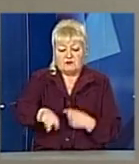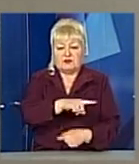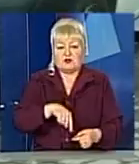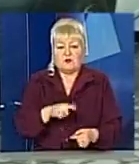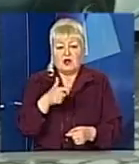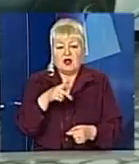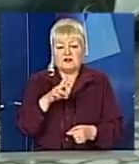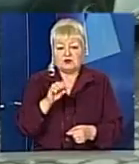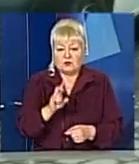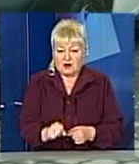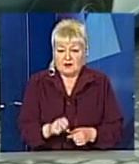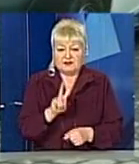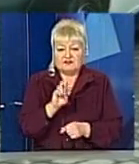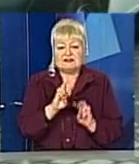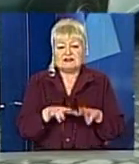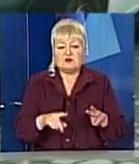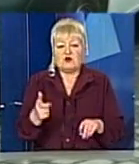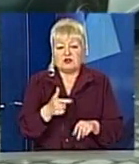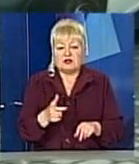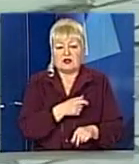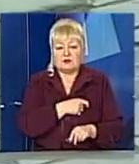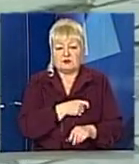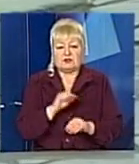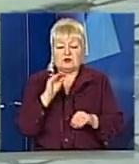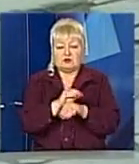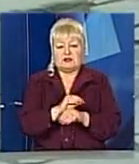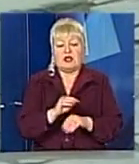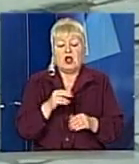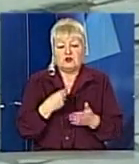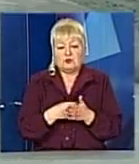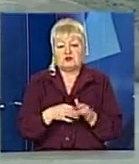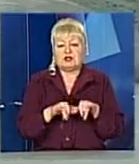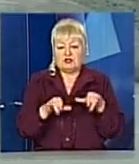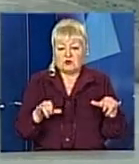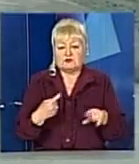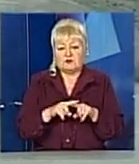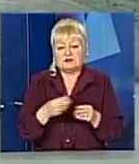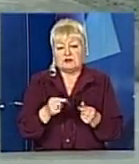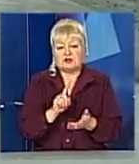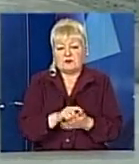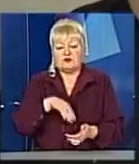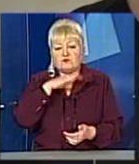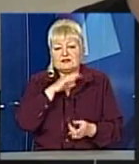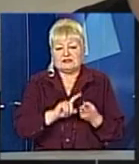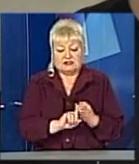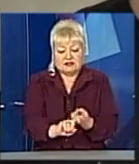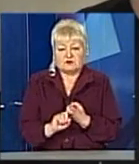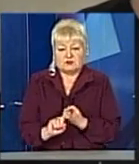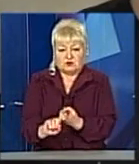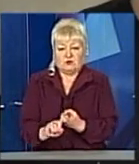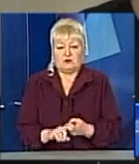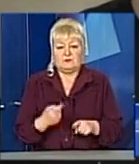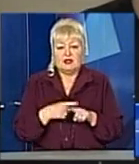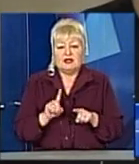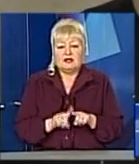Ігнатюка. 200 мільйонів гривень міські обранці додали до бюджету розвитку. Цих грошей має вистачити на інфраструктуру. В цей перелік